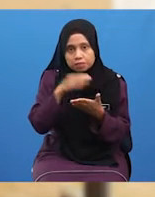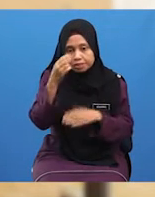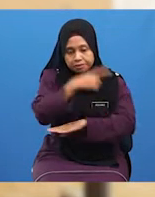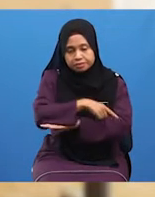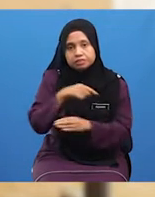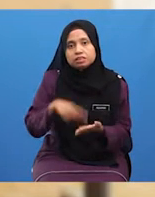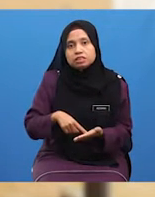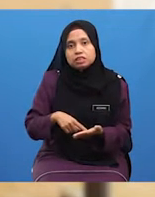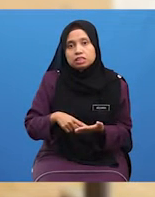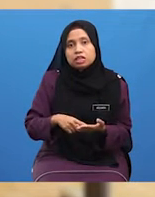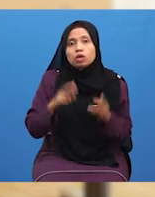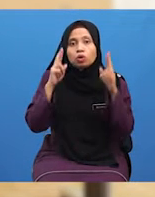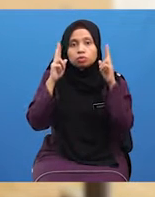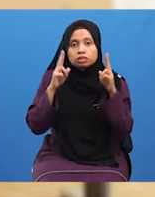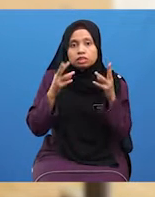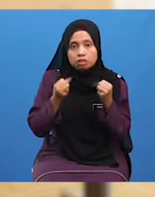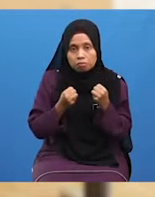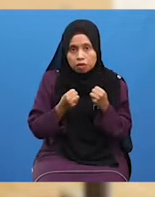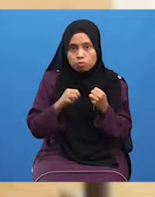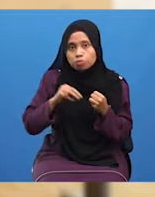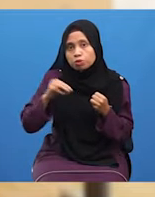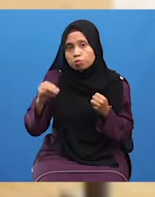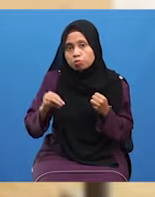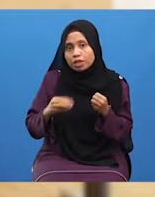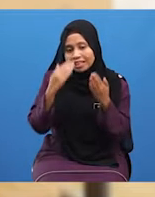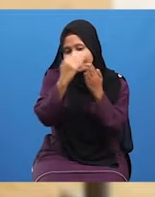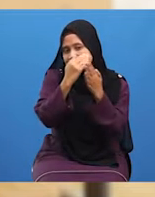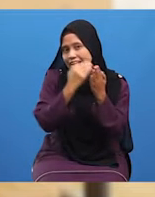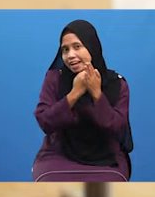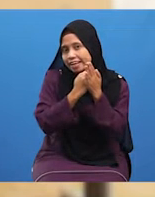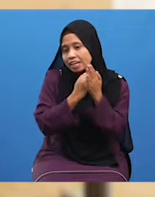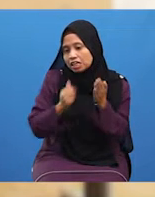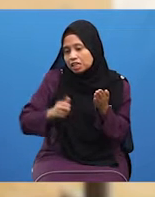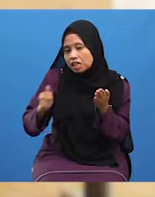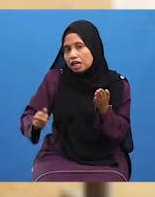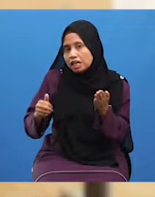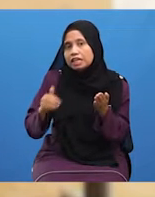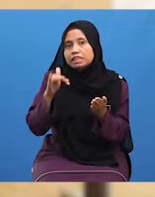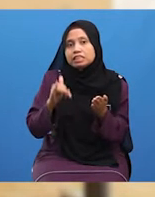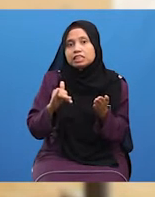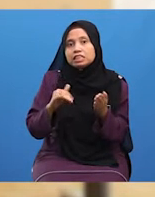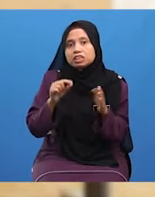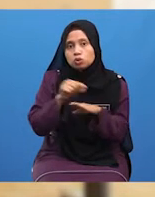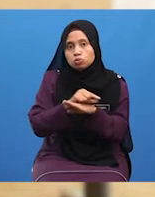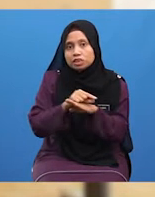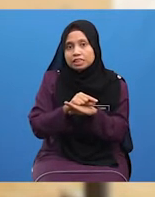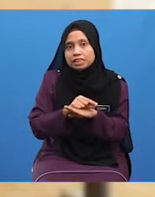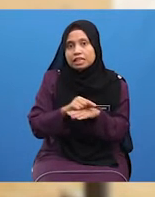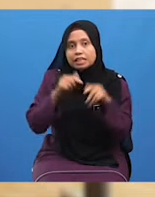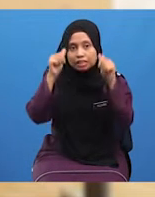Pada Hari Ini Usazah Minta Murid-murid Menyenaraikan Alat-alat Beristinjak Dengan